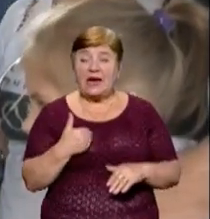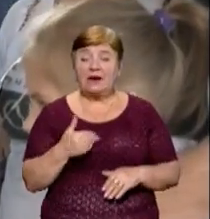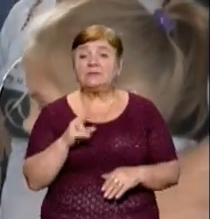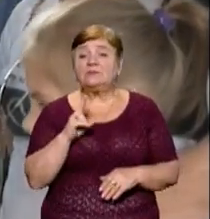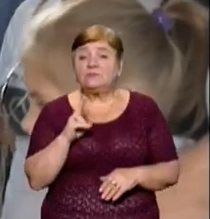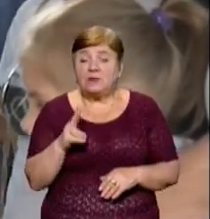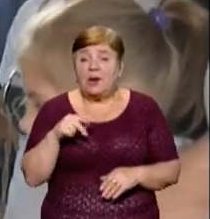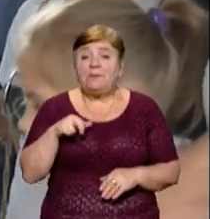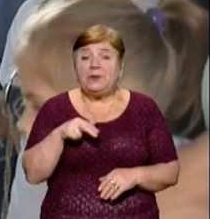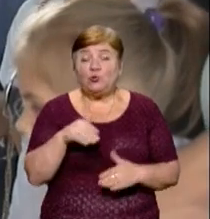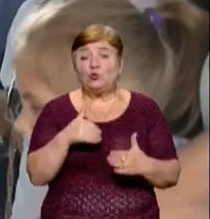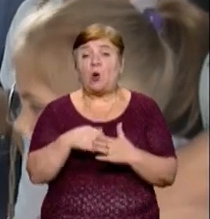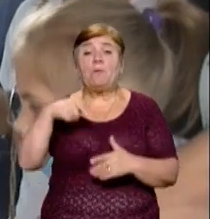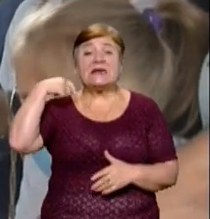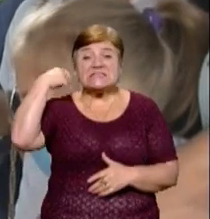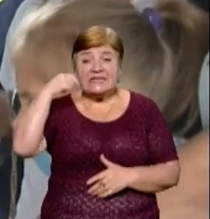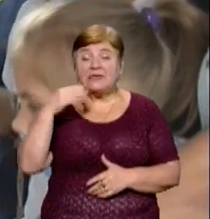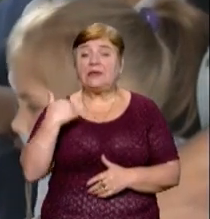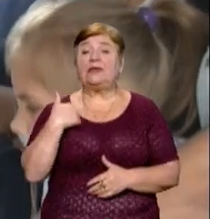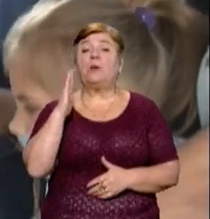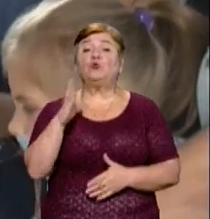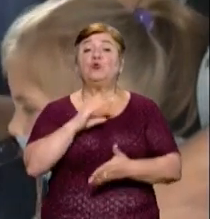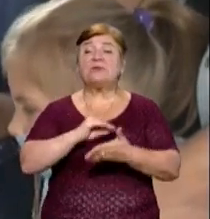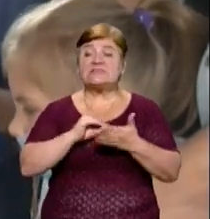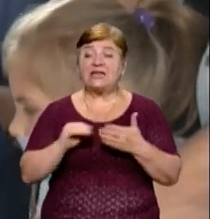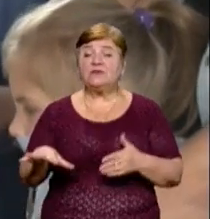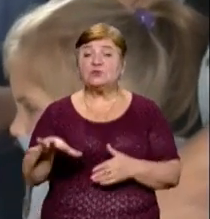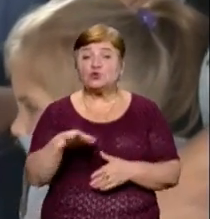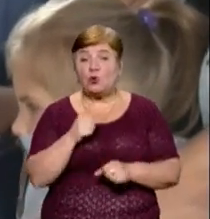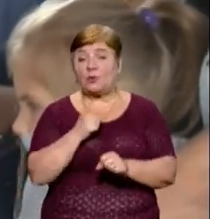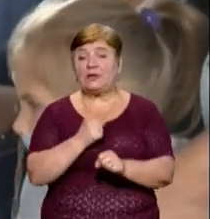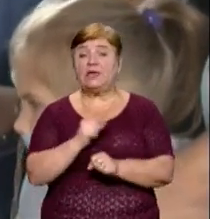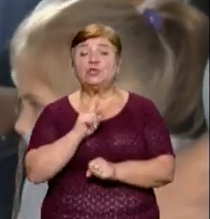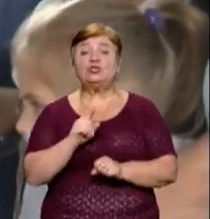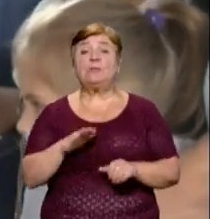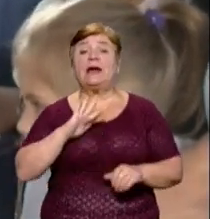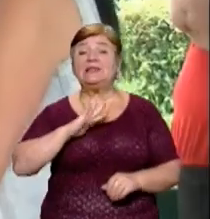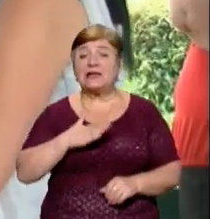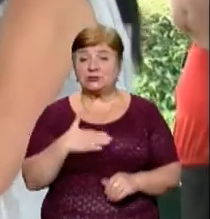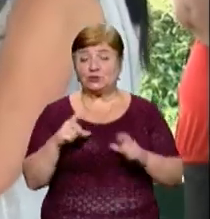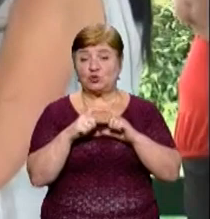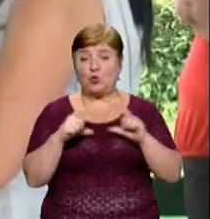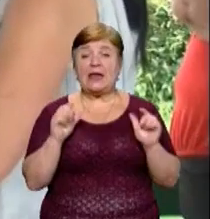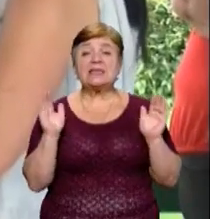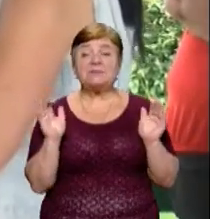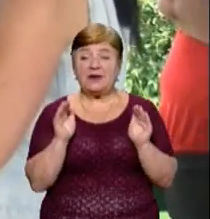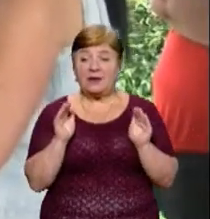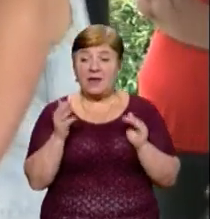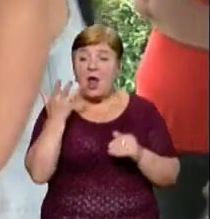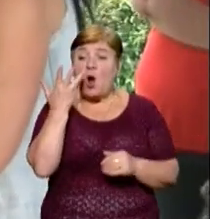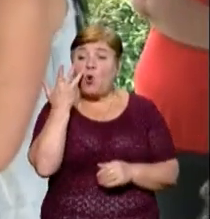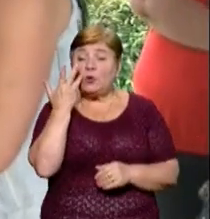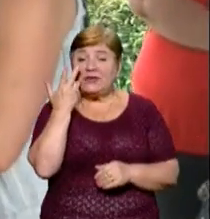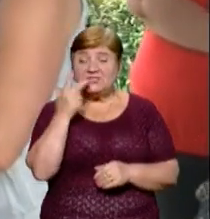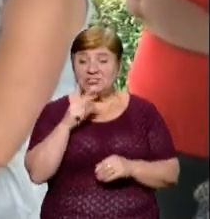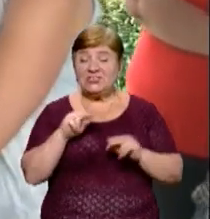ляжу, але я дойду до президента, я буду писати, я буду все робити для того, щоб наша школа все зберегла. Колишня вихованка школи